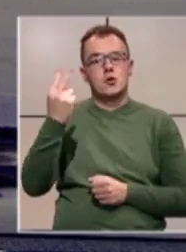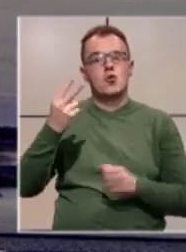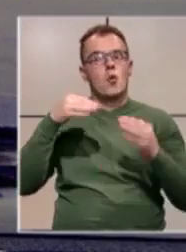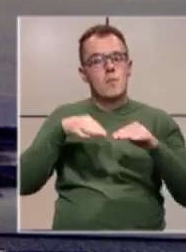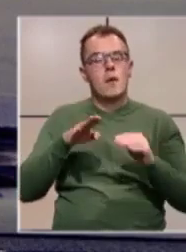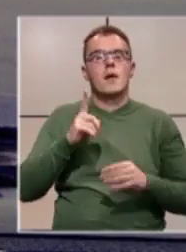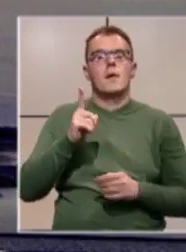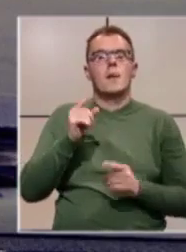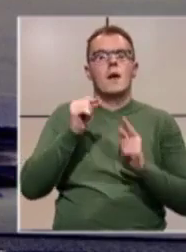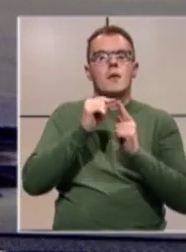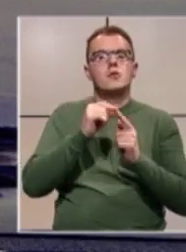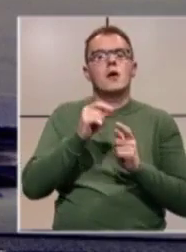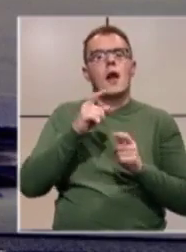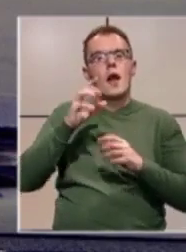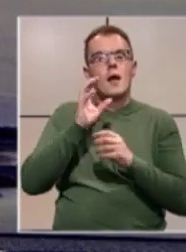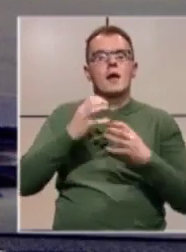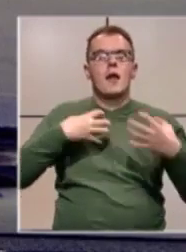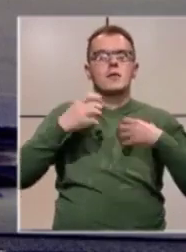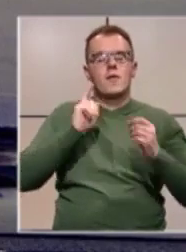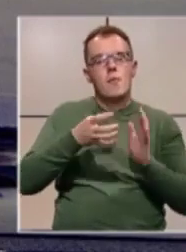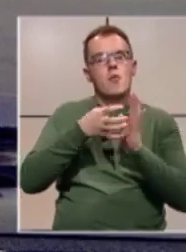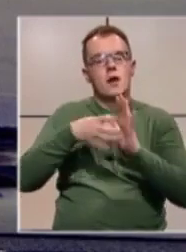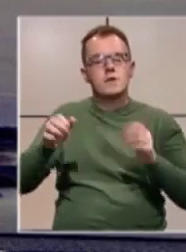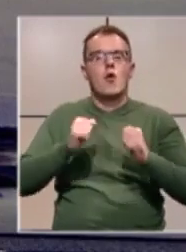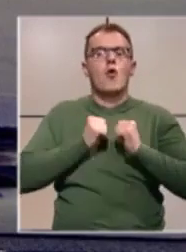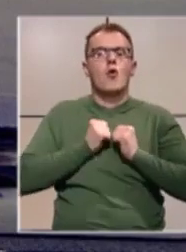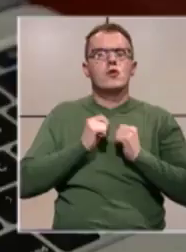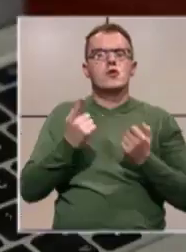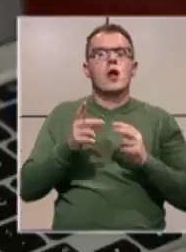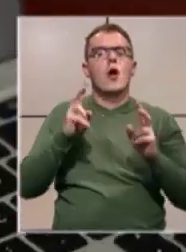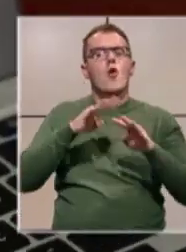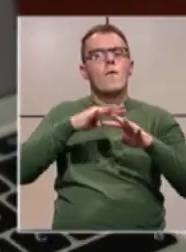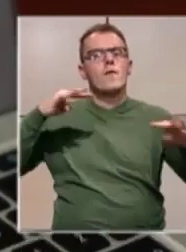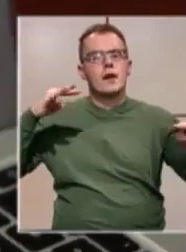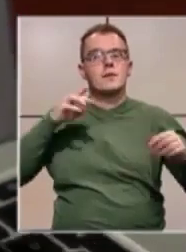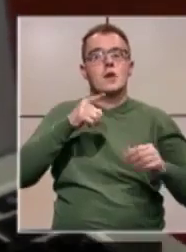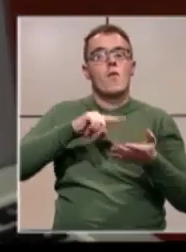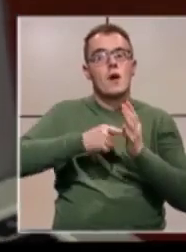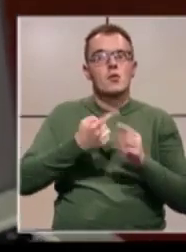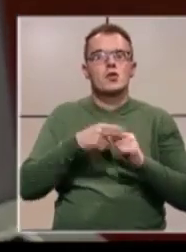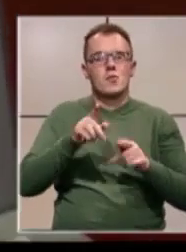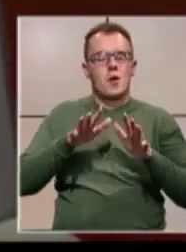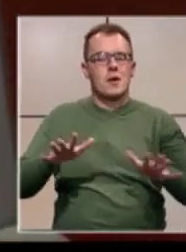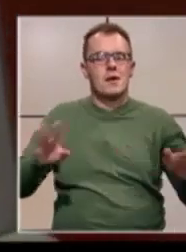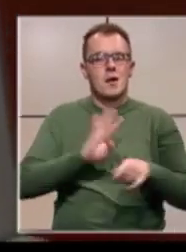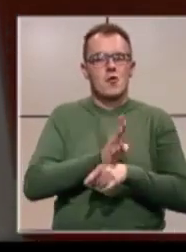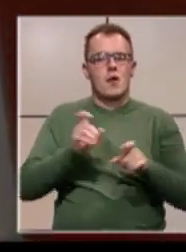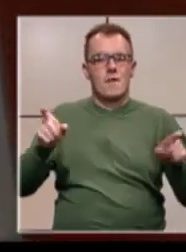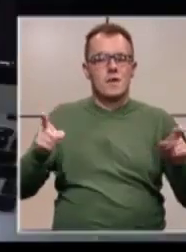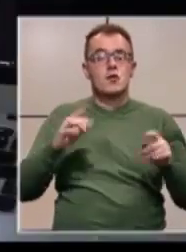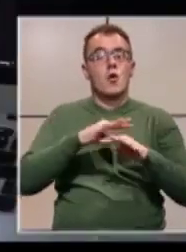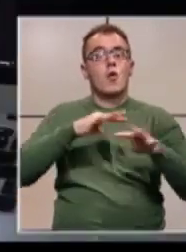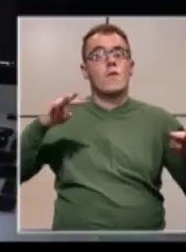pod sloganom The Show Mas Go On održana je jubilarna branding konferencija. Ovaj put zbog pandemije koronavirusa